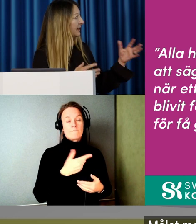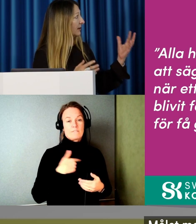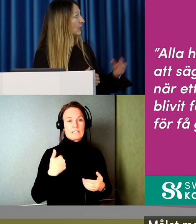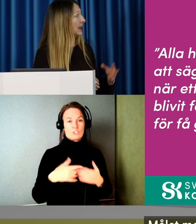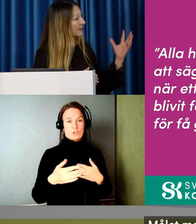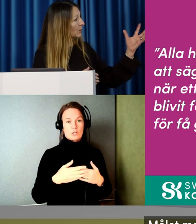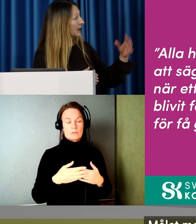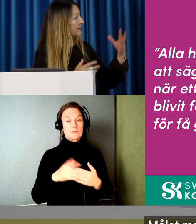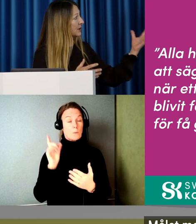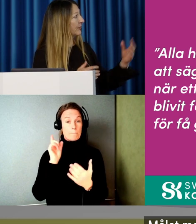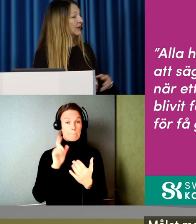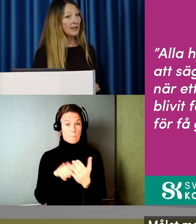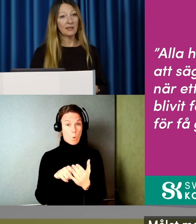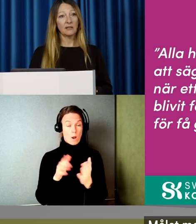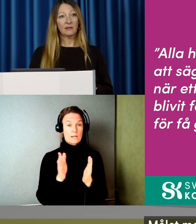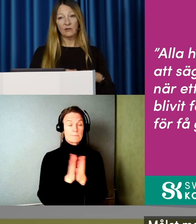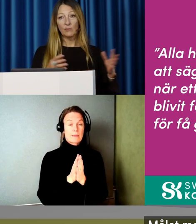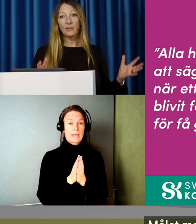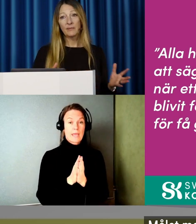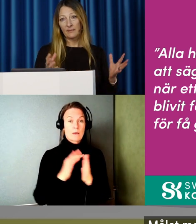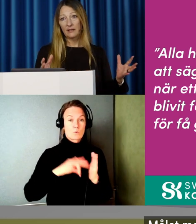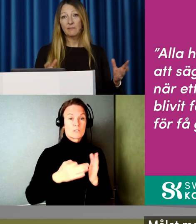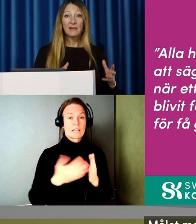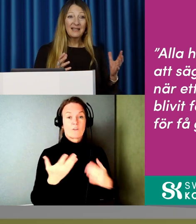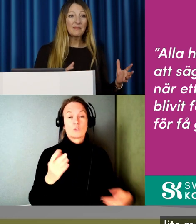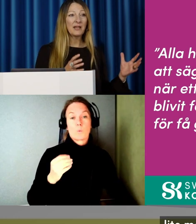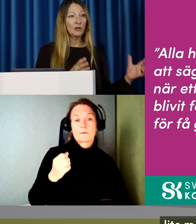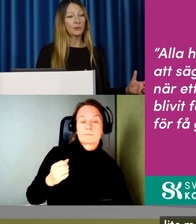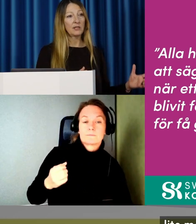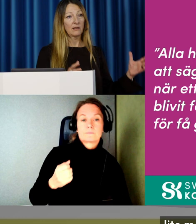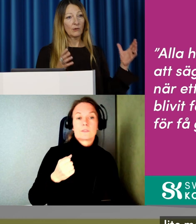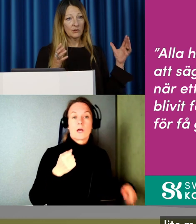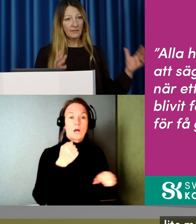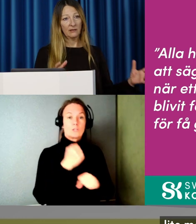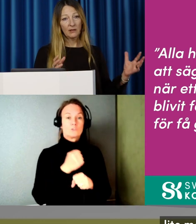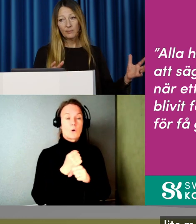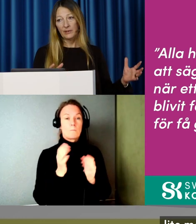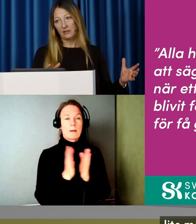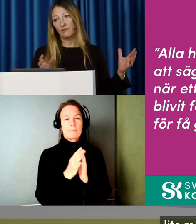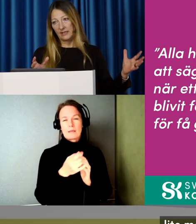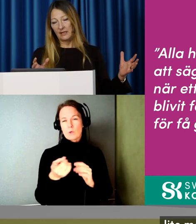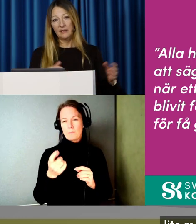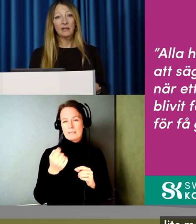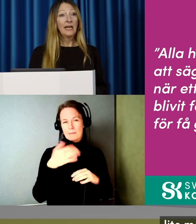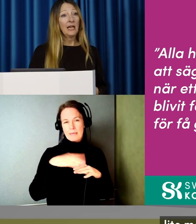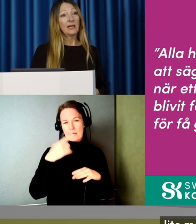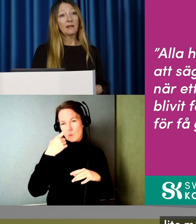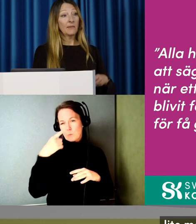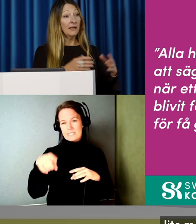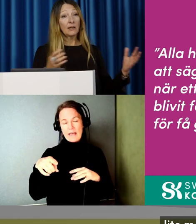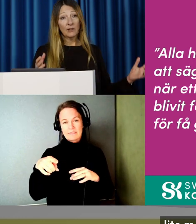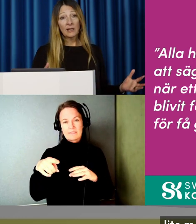med projektet då eller målet med syftet är alltså att jobba med de här lite mer utsatta konsumentgrupperna som vi säger.